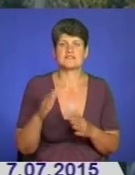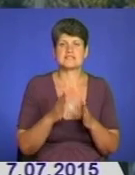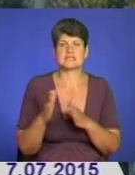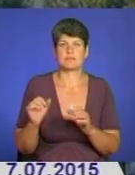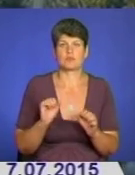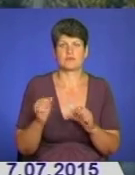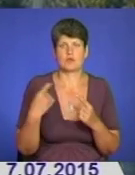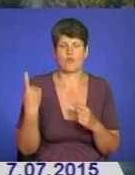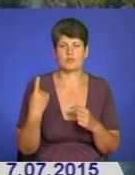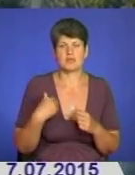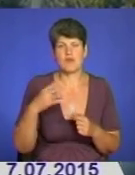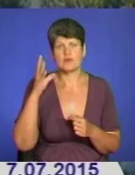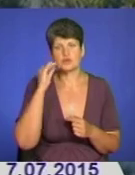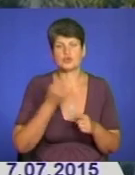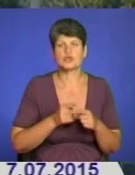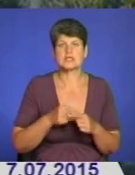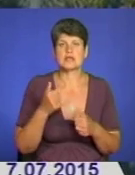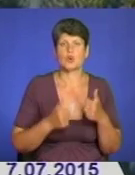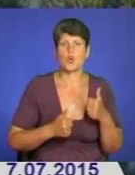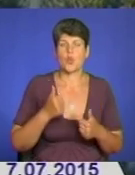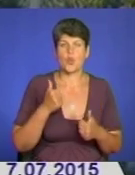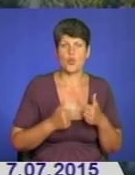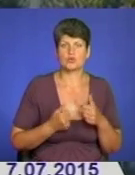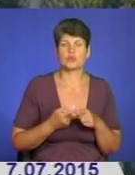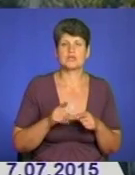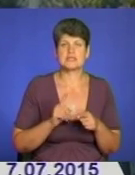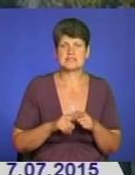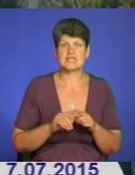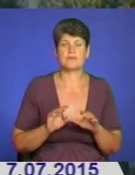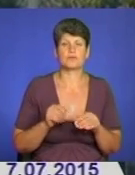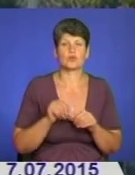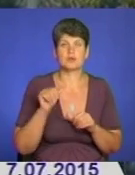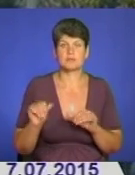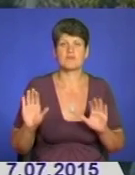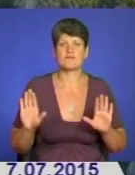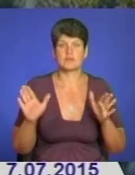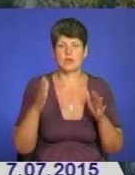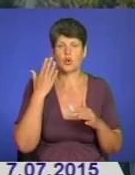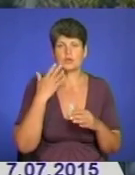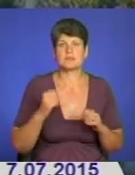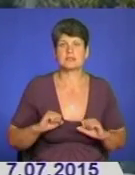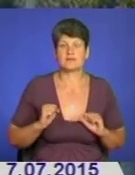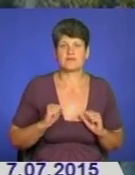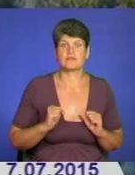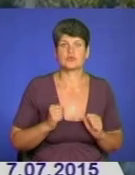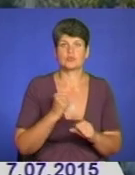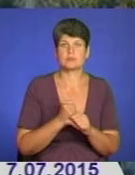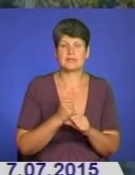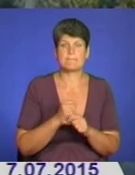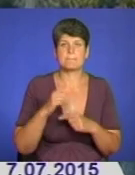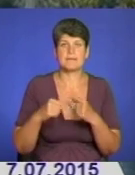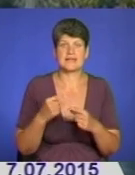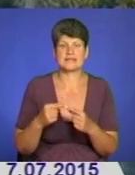області. Я вважаю, що цей конкурс на 100 вакантних посад – це безпрецедентний випадок, коли ми намагаємося зробити перезавантаження